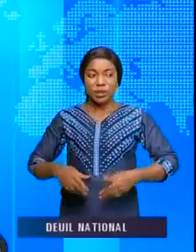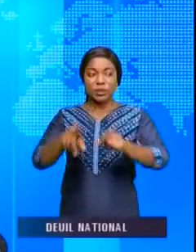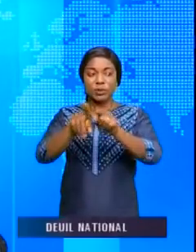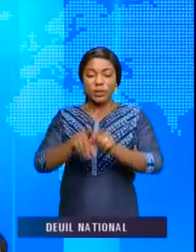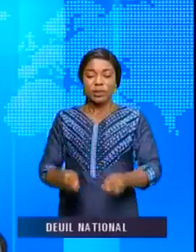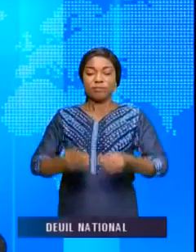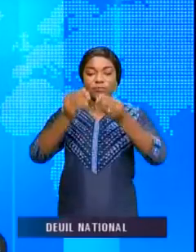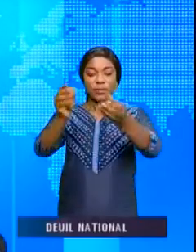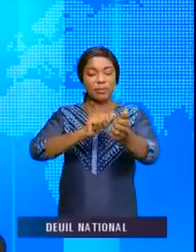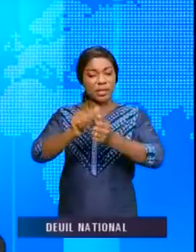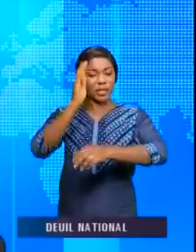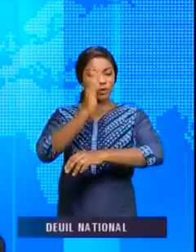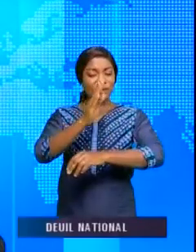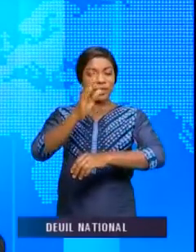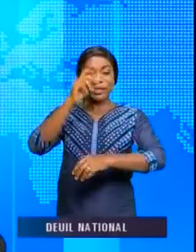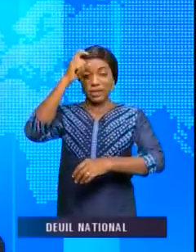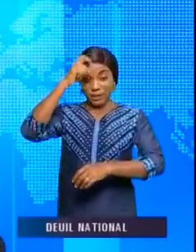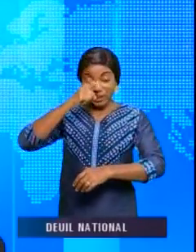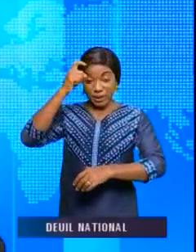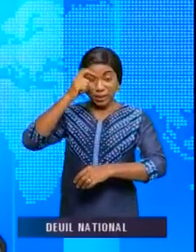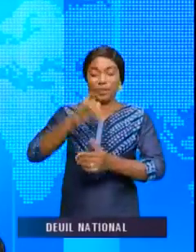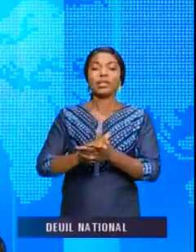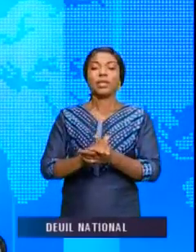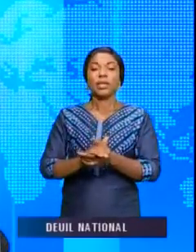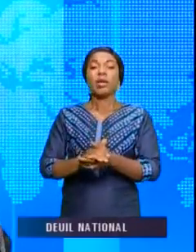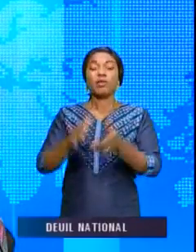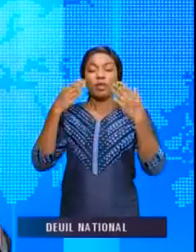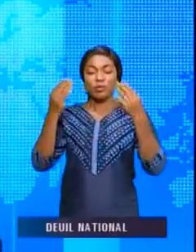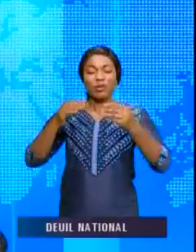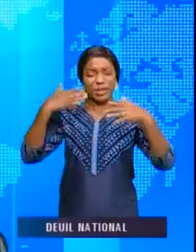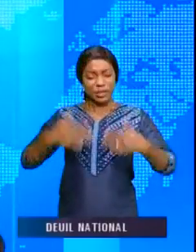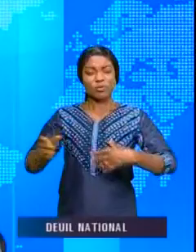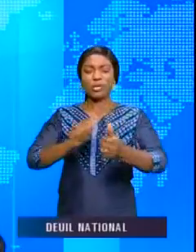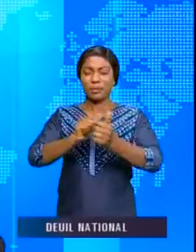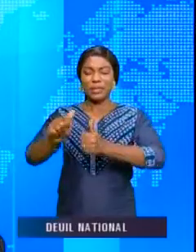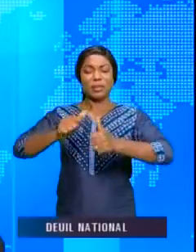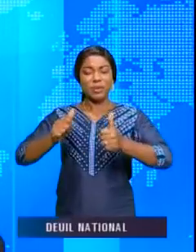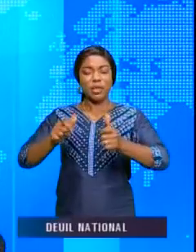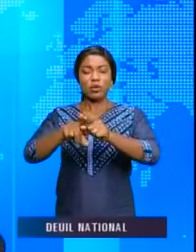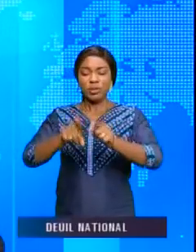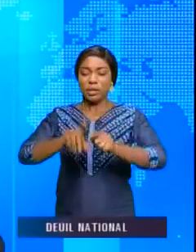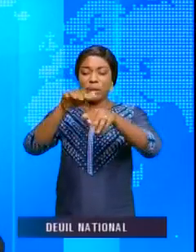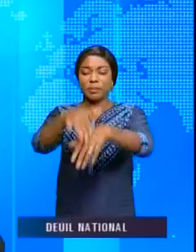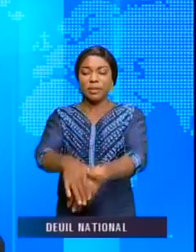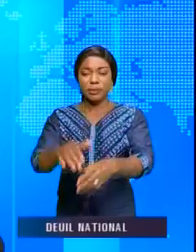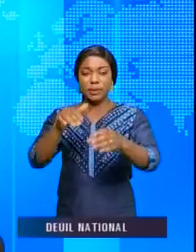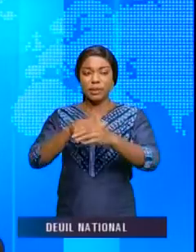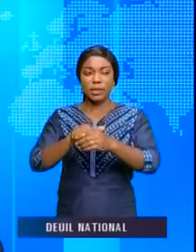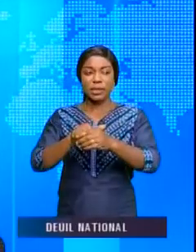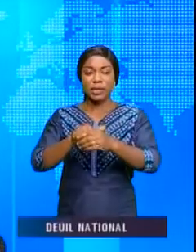Sages de la représentation des étudiants du Congo au REC. Refugez cette cérémonie qui a connu la participation du président de cette